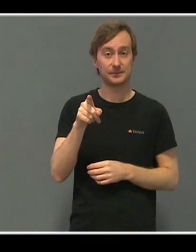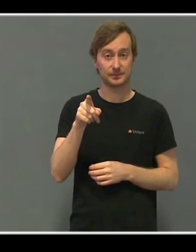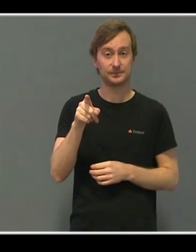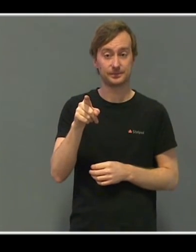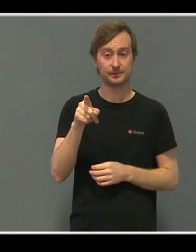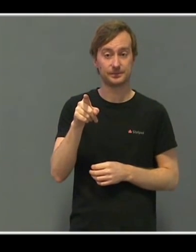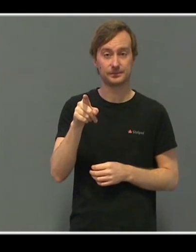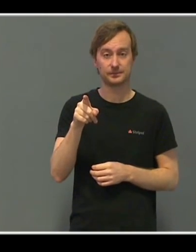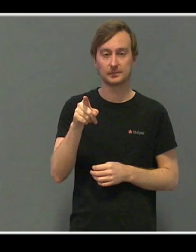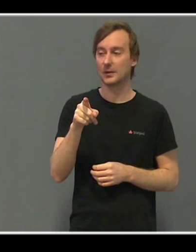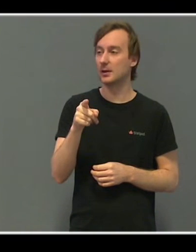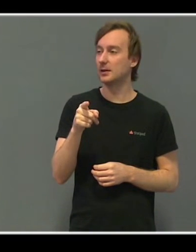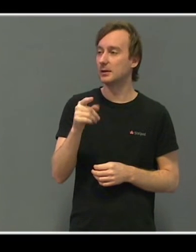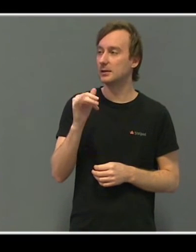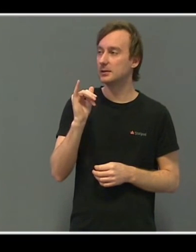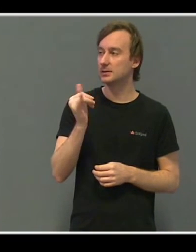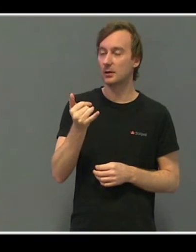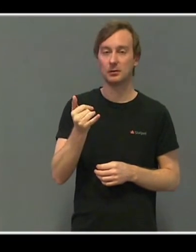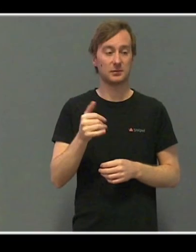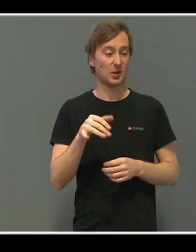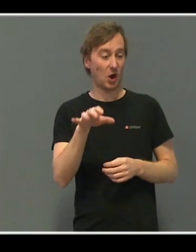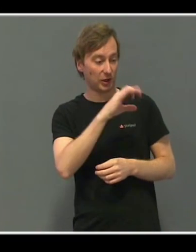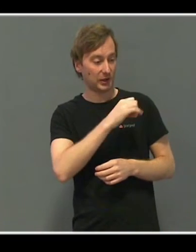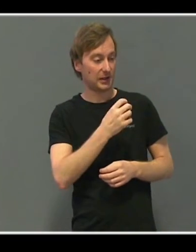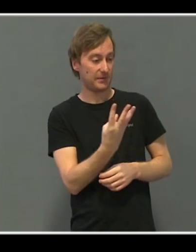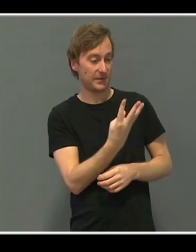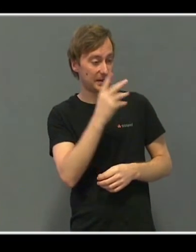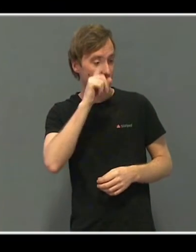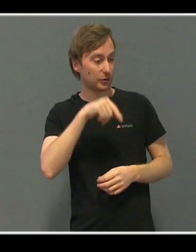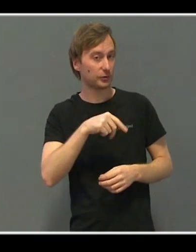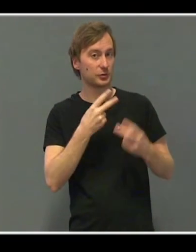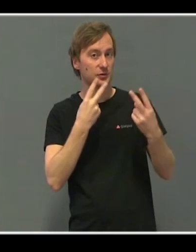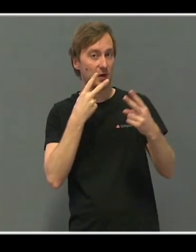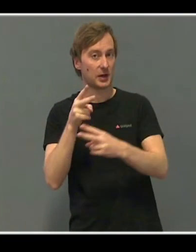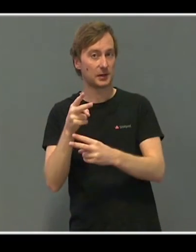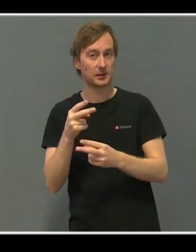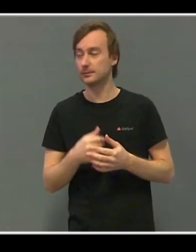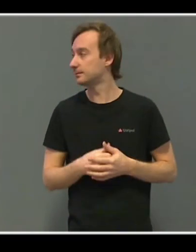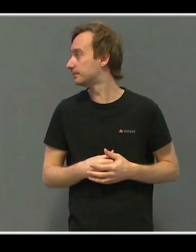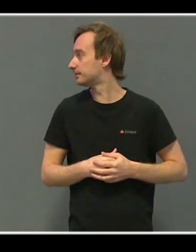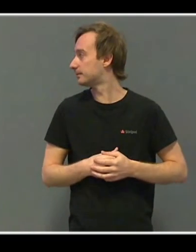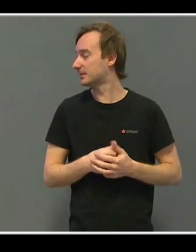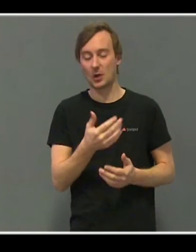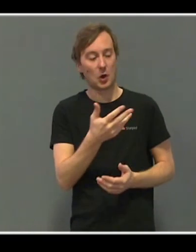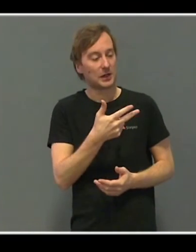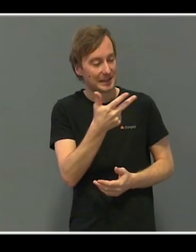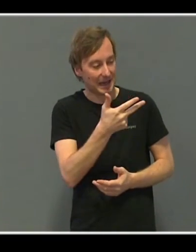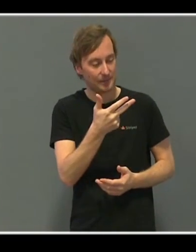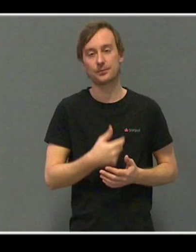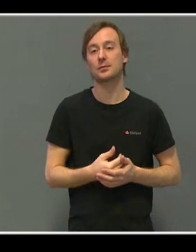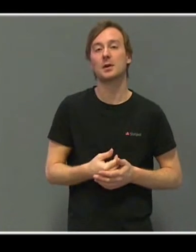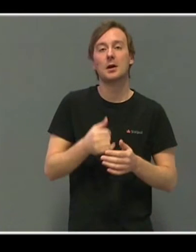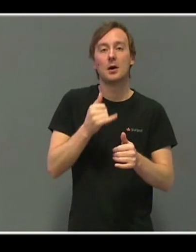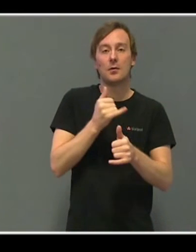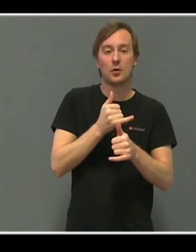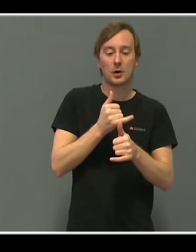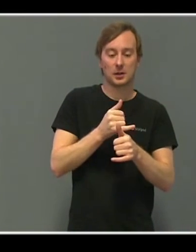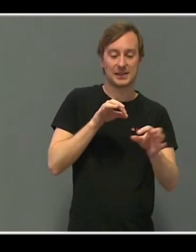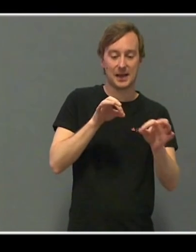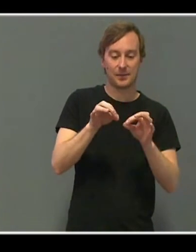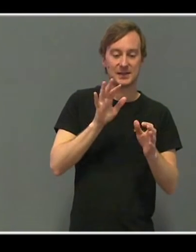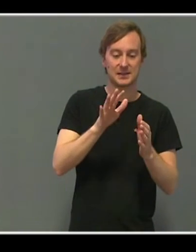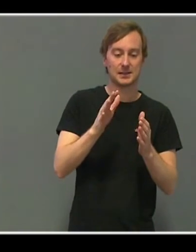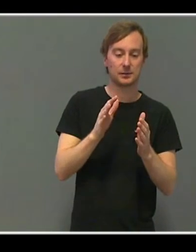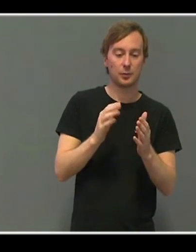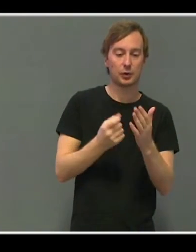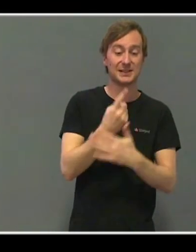som kan jo gå til alle egentlig. For spørsmålet er, hvordan kan man utnytte gaming sitt potensial i